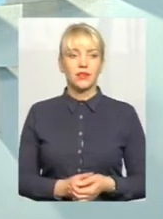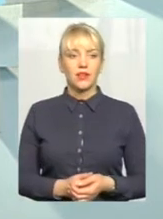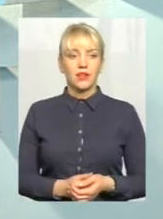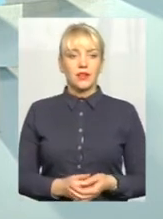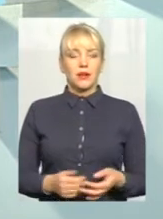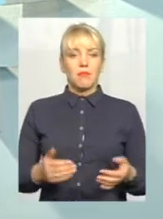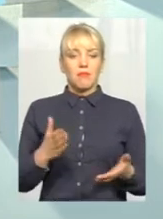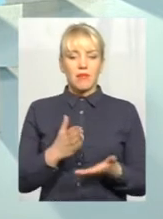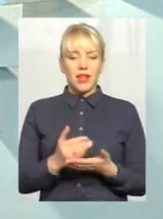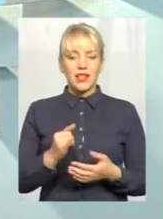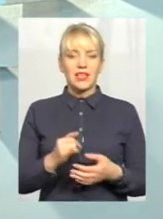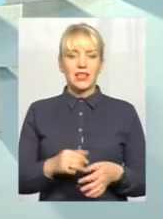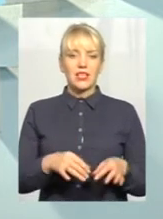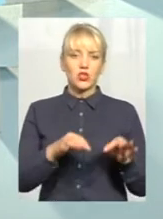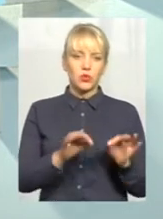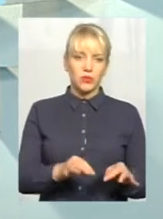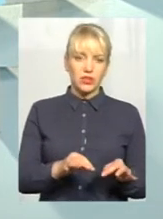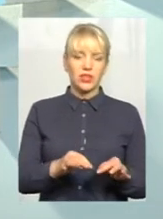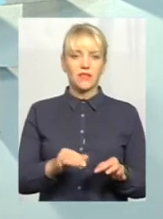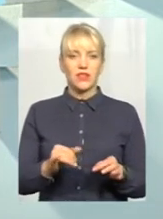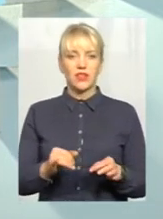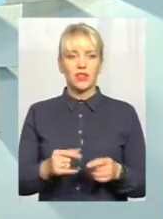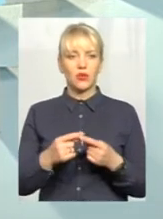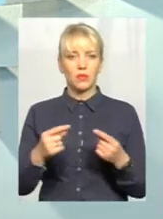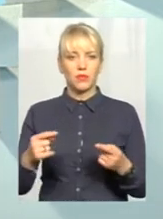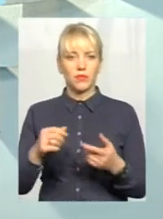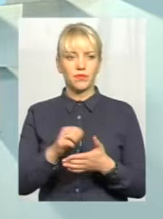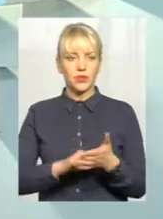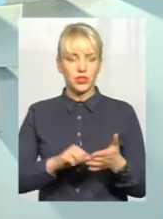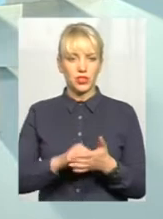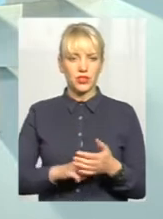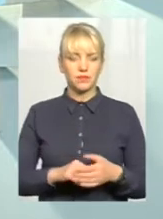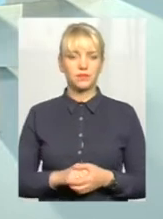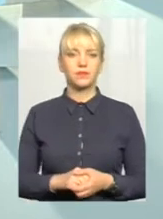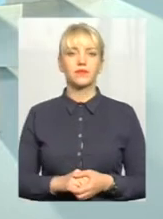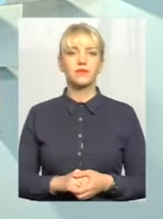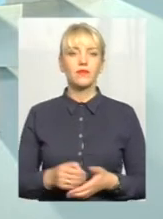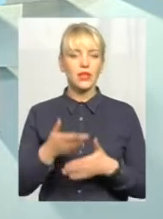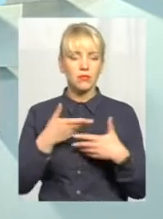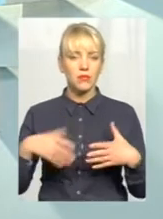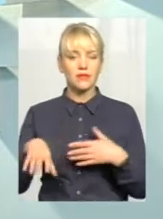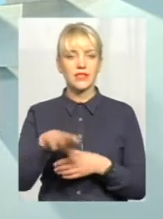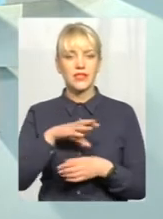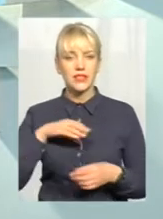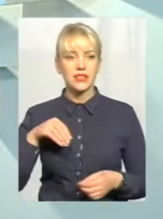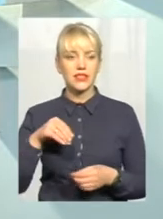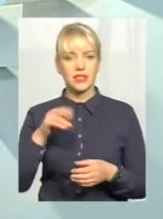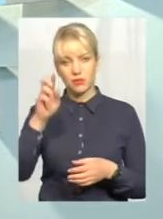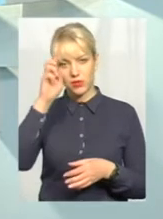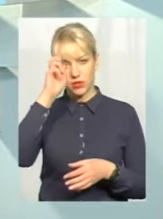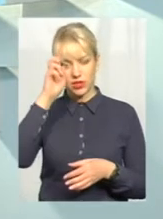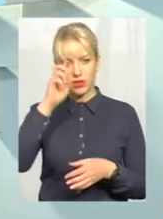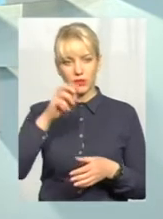мали і суб'єктивні, і об'єктивні причини. Почну з причин об'єктивних. Ми всі, бюджетні